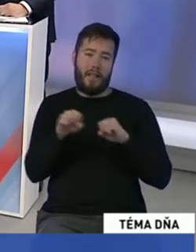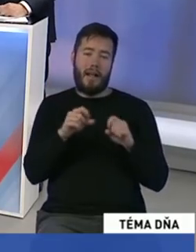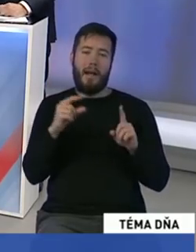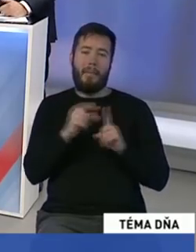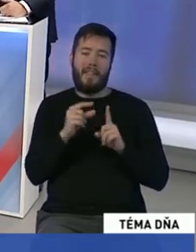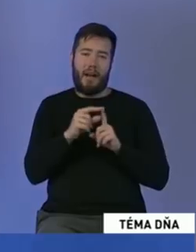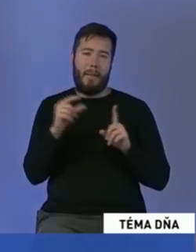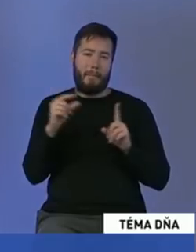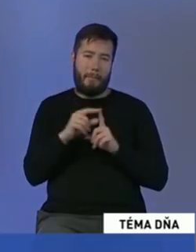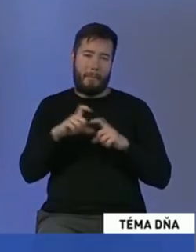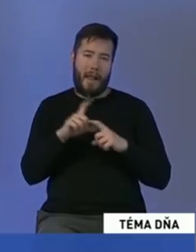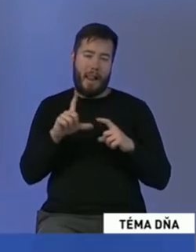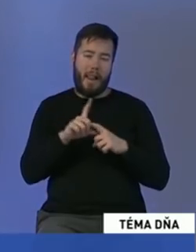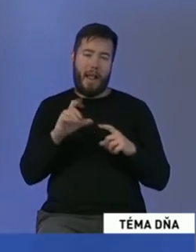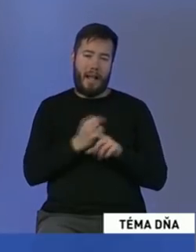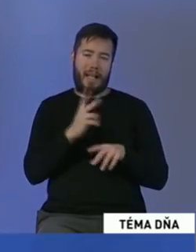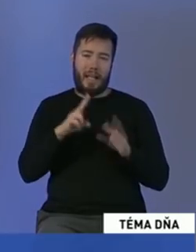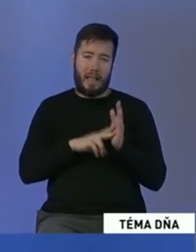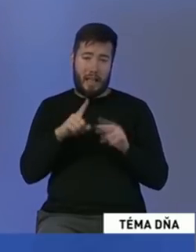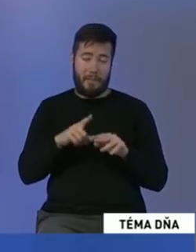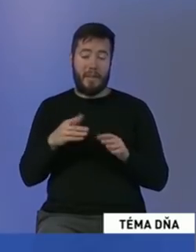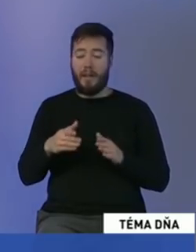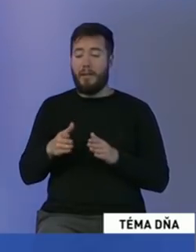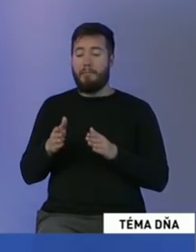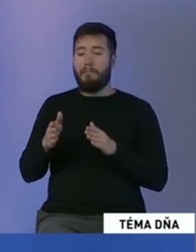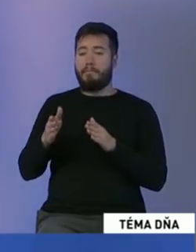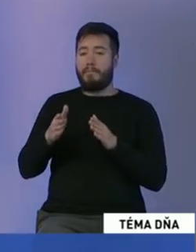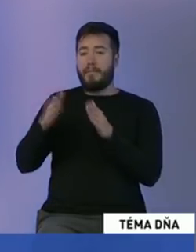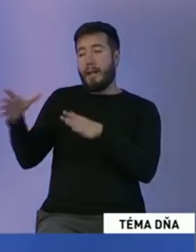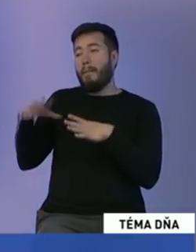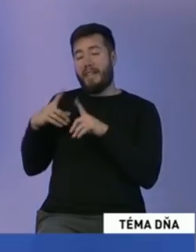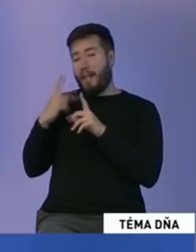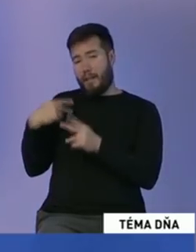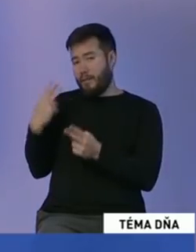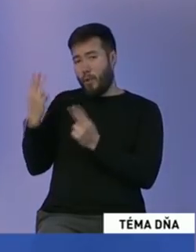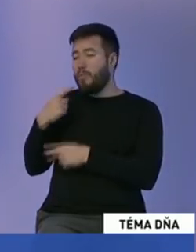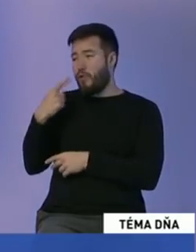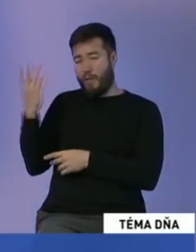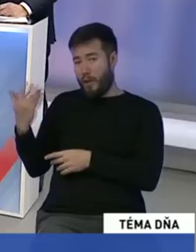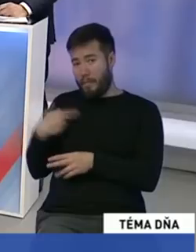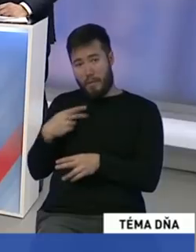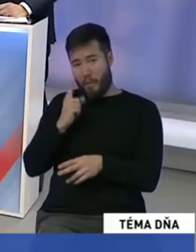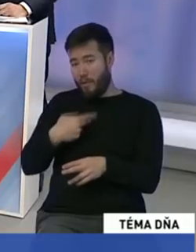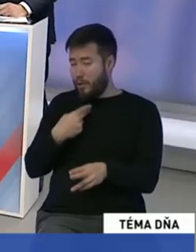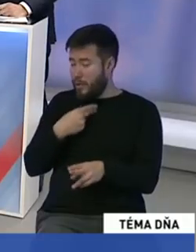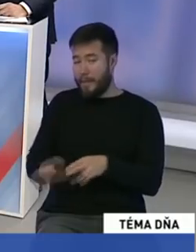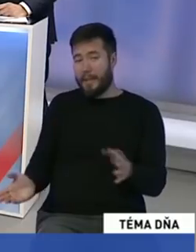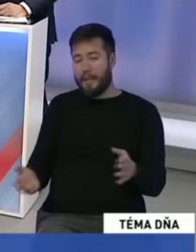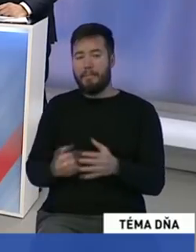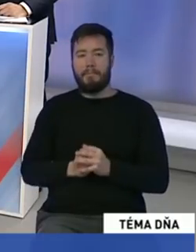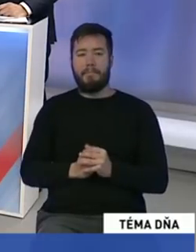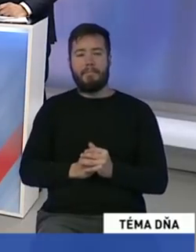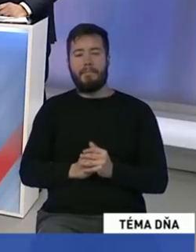tomu, čo hovorí pán Hatas, pretože my sme si svoju povinnosť plnili. Pán Hatas, skúste možno konkrétnejšie